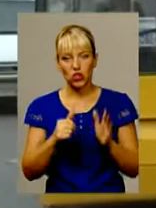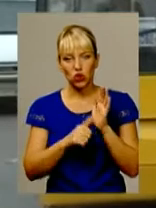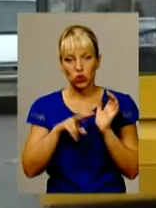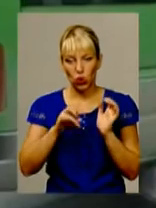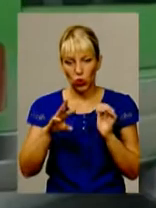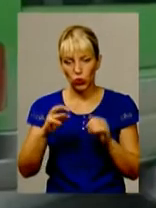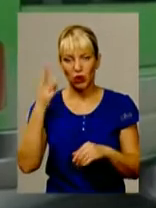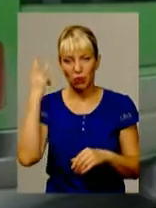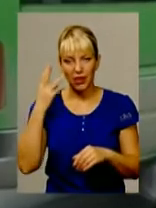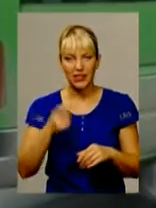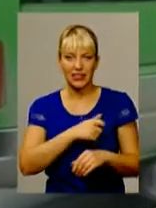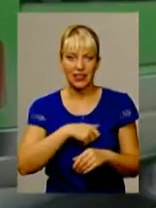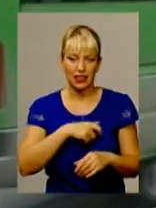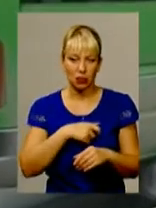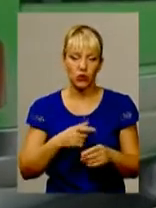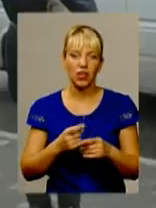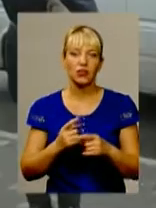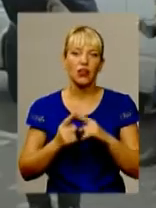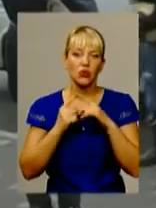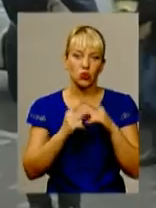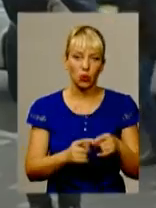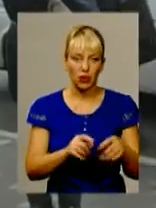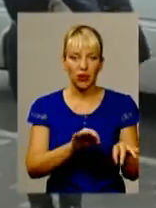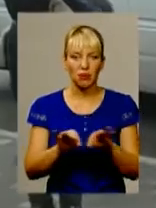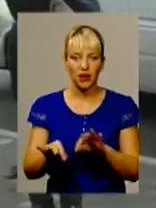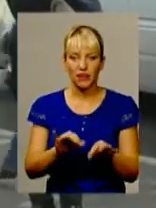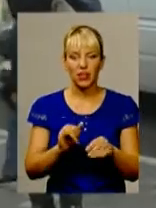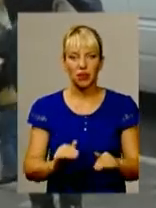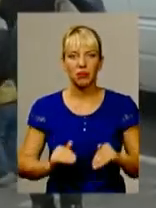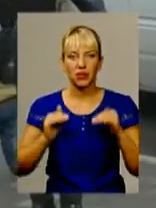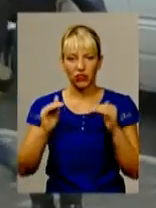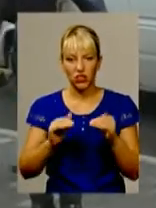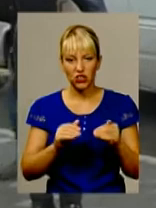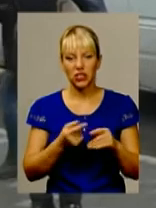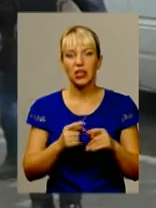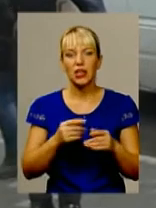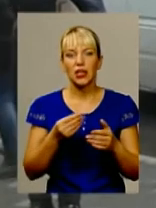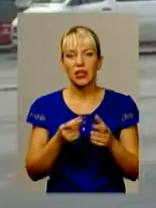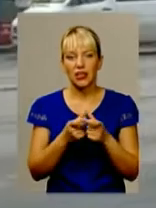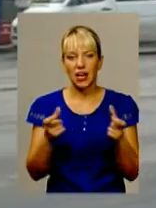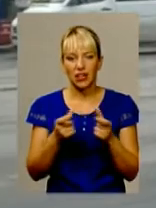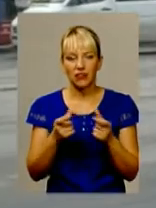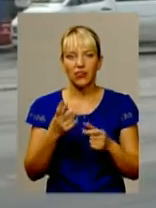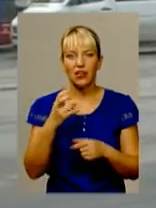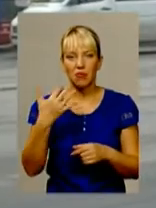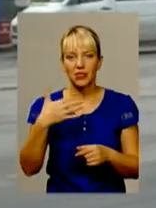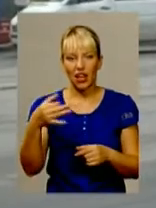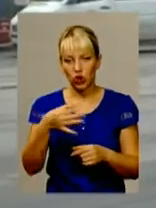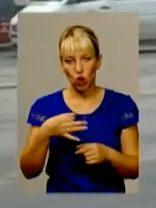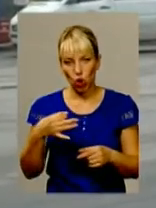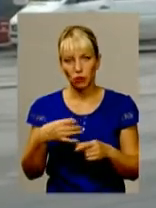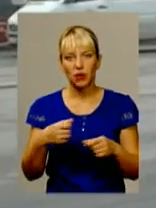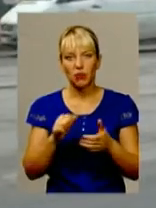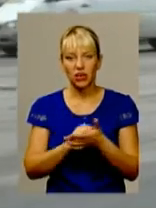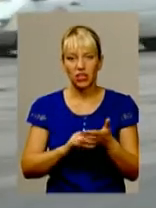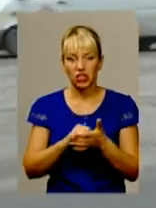хмельницькі міські обранці вирішили піти на поступки перевізників та підвищити тарифи на проїзд маршрутних таксі та автобусах на 50 копійок. Причина такого